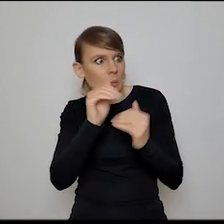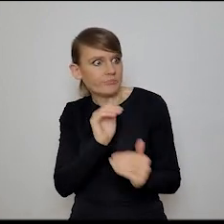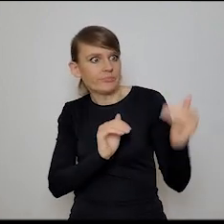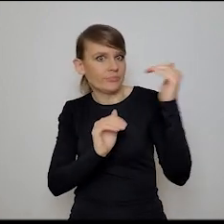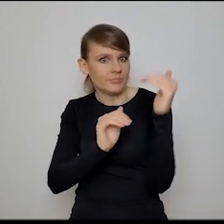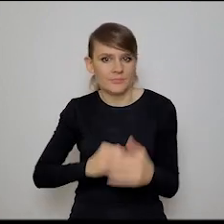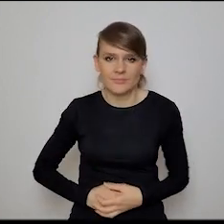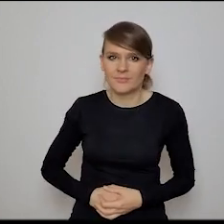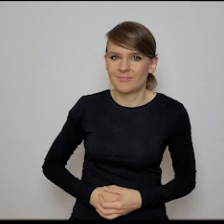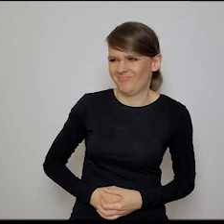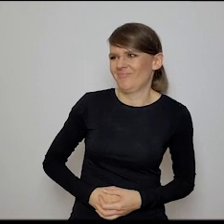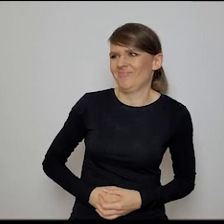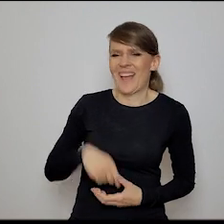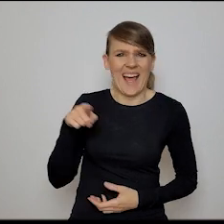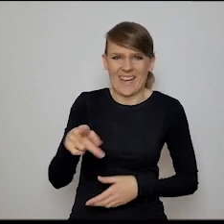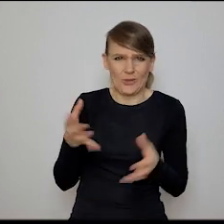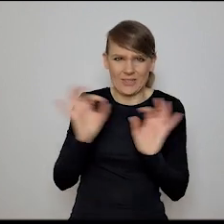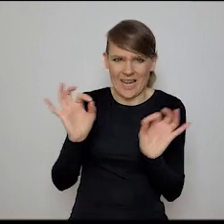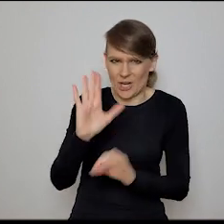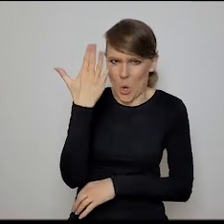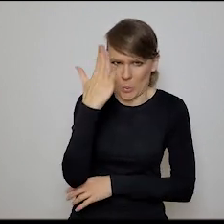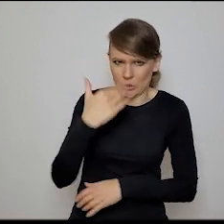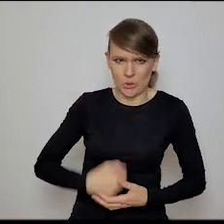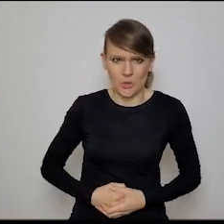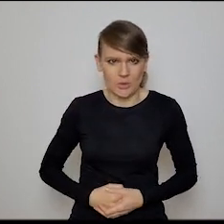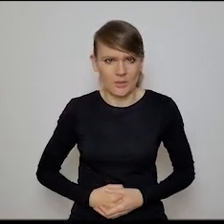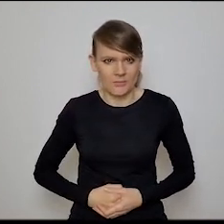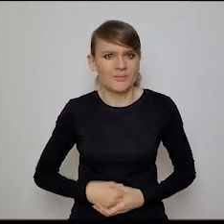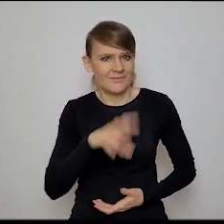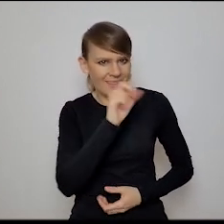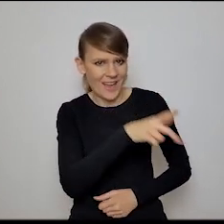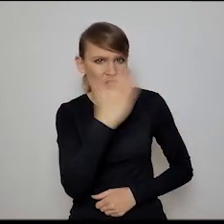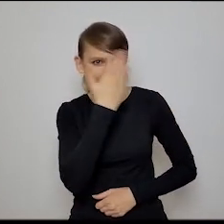No, jest straszne lustro jakieś takie, wiesz, to jest naprawdę... black, myroli.